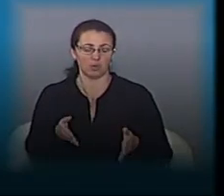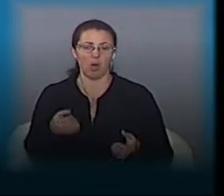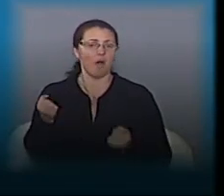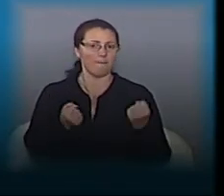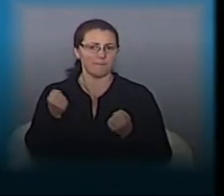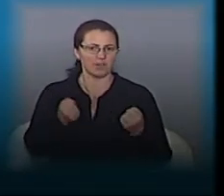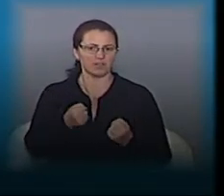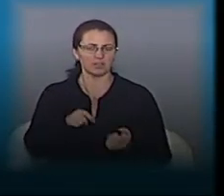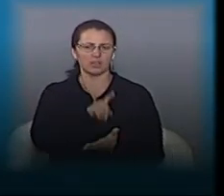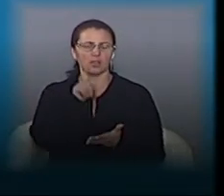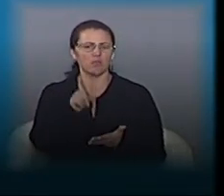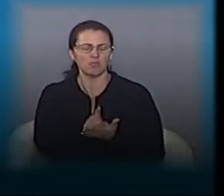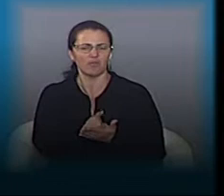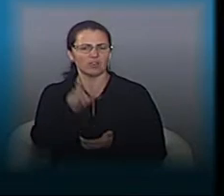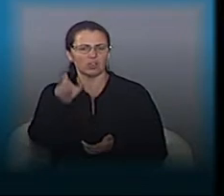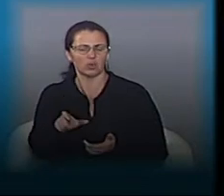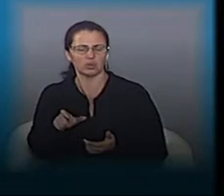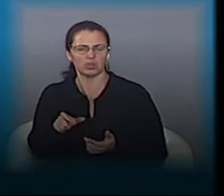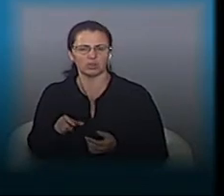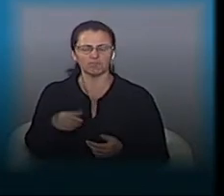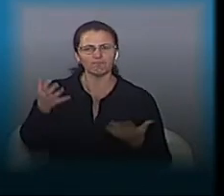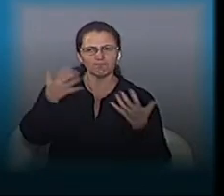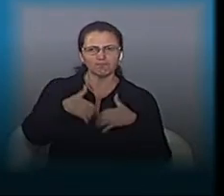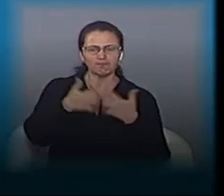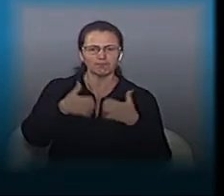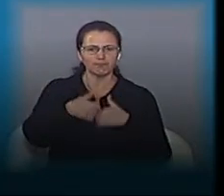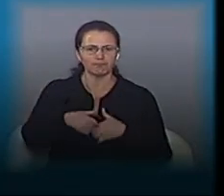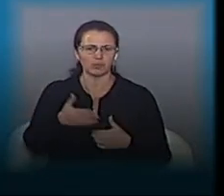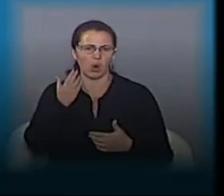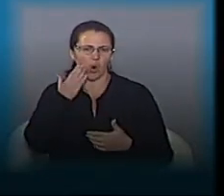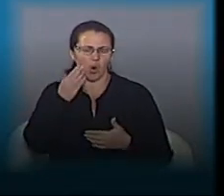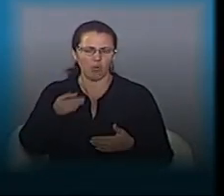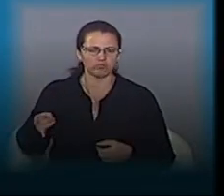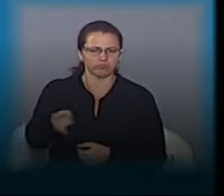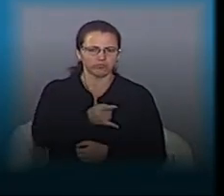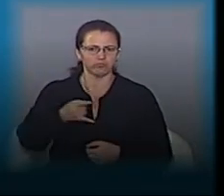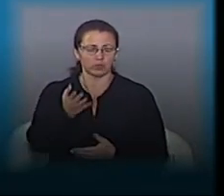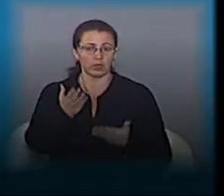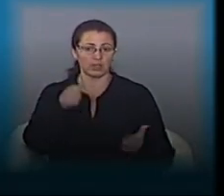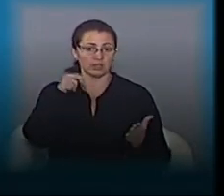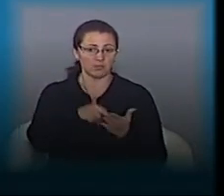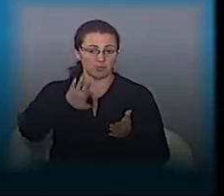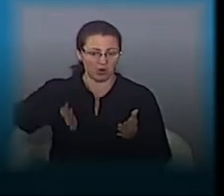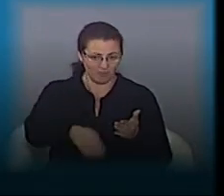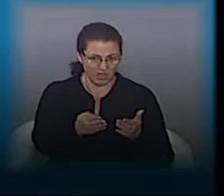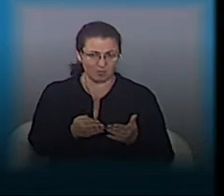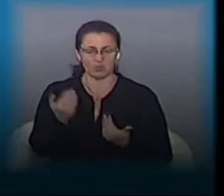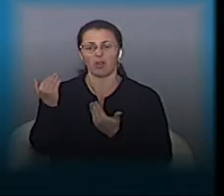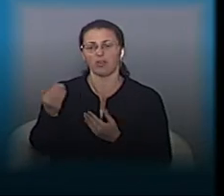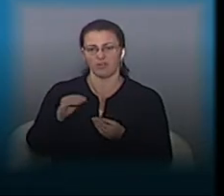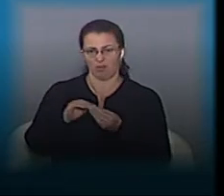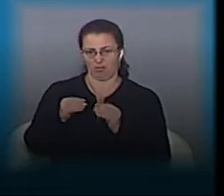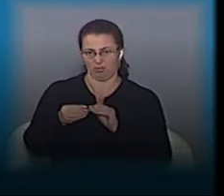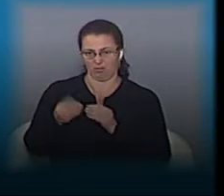водій має розрахувати швидкість, бути уважним. А отже, якщо він попав в яму, значить, це його проблема. Ми знаємо таких дуже багато